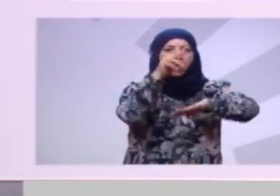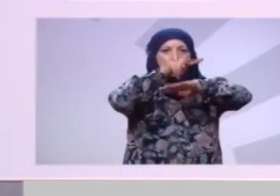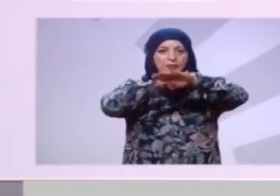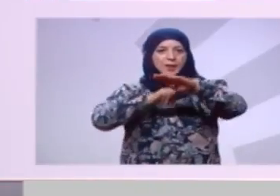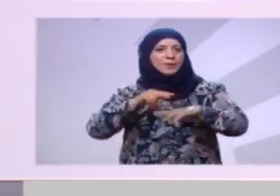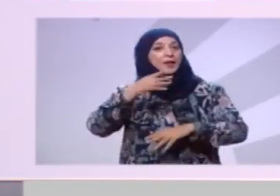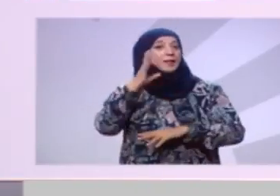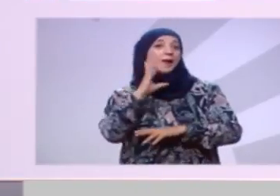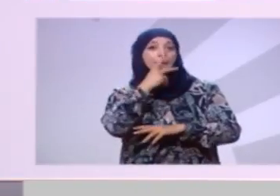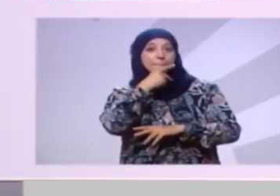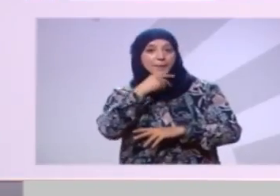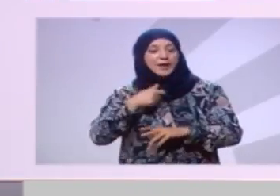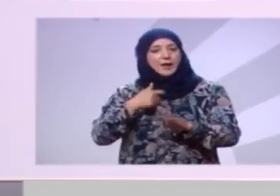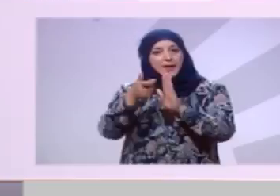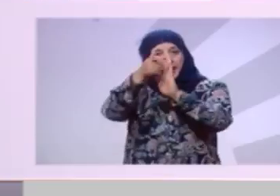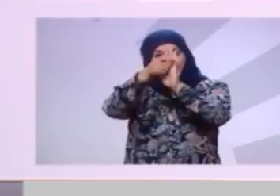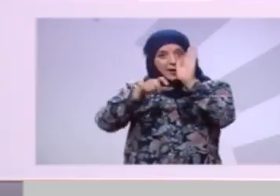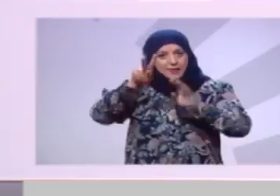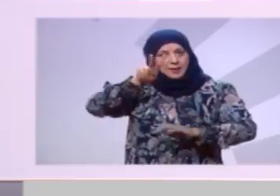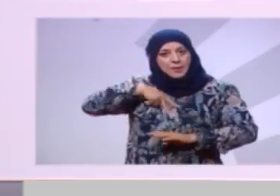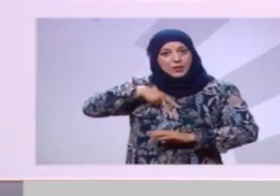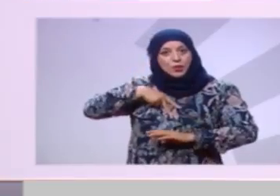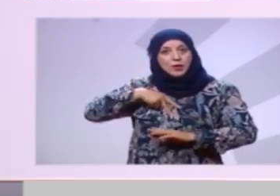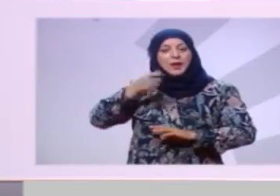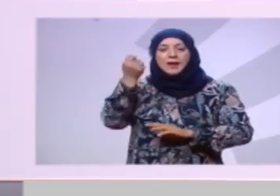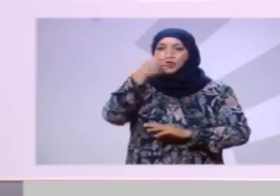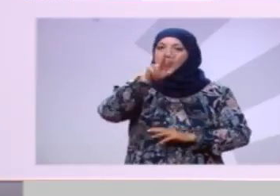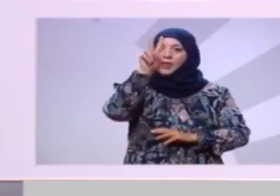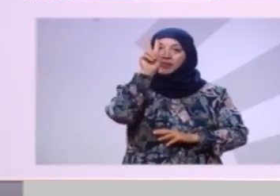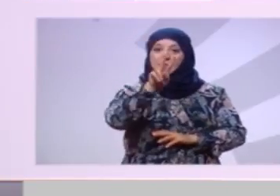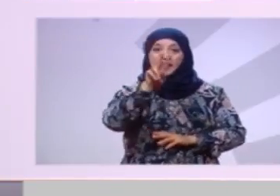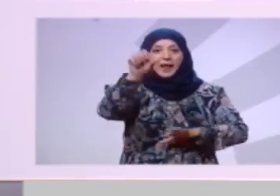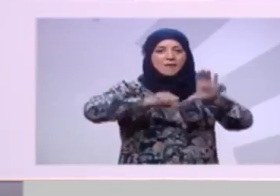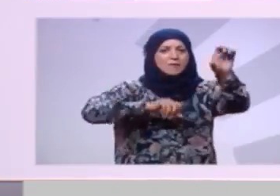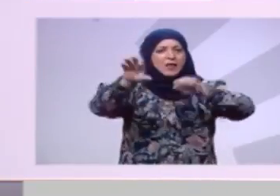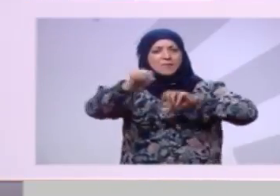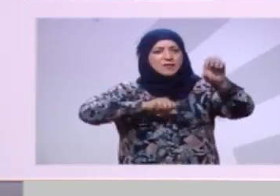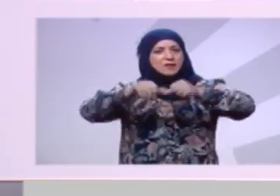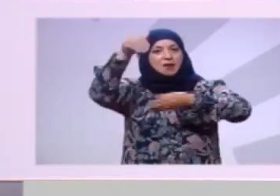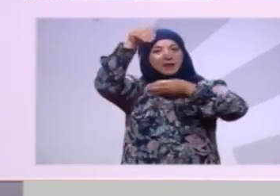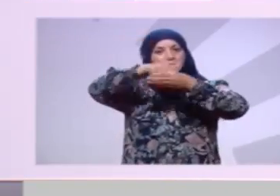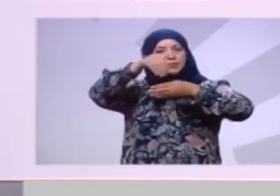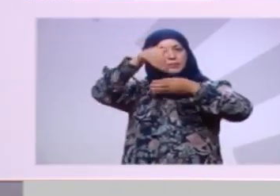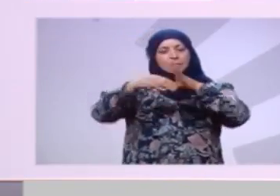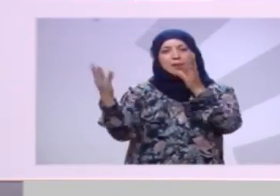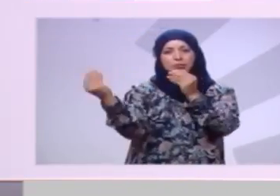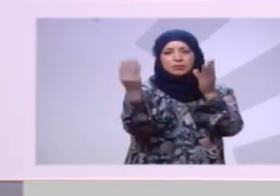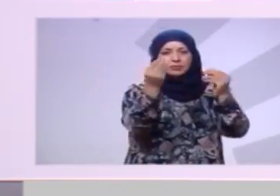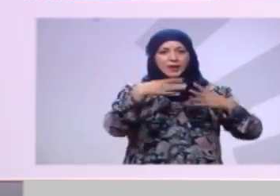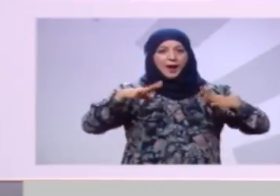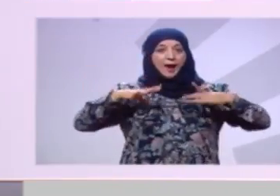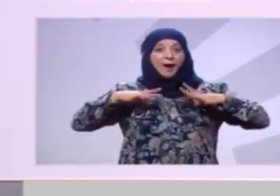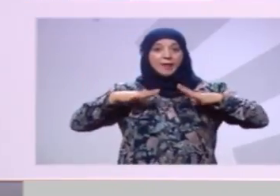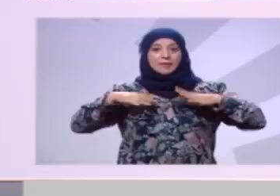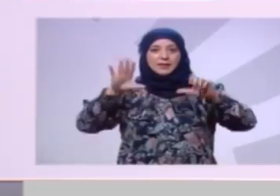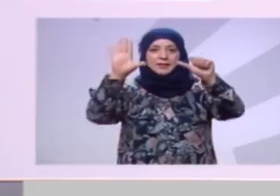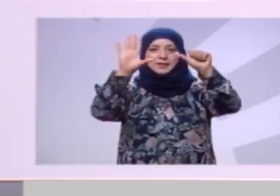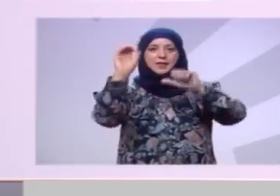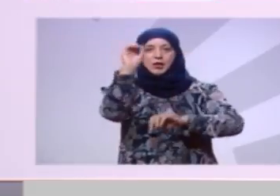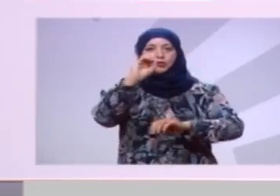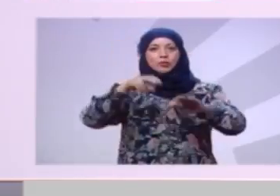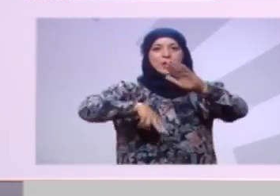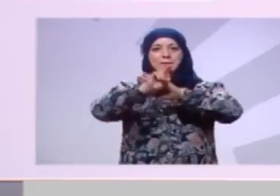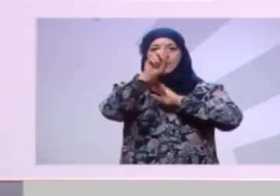الولاية إن قائمة الحزب الدستور الحر القائمة رقم اثنين تدعوكم للتصويت لها بكثافة يوم الحد 6 أكتوبر 2019